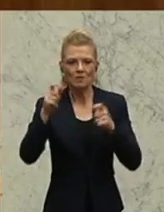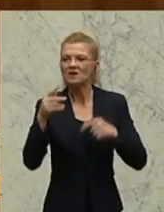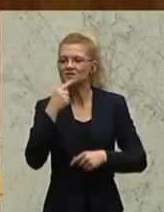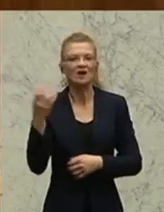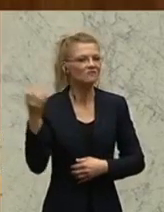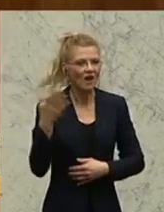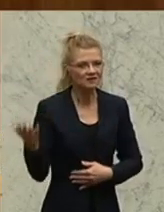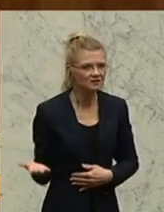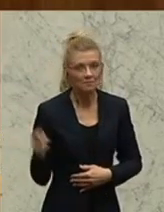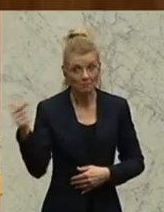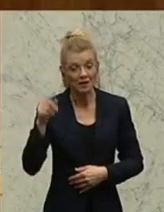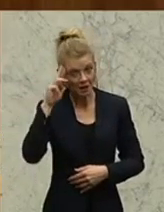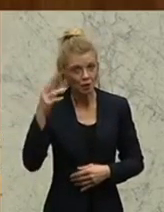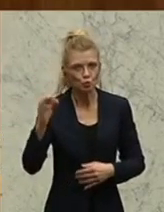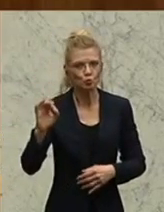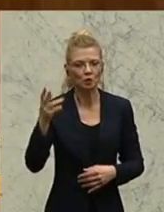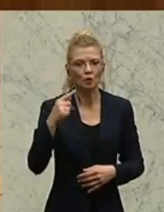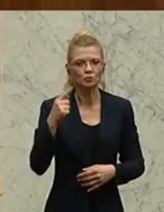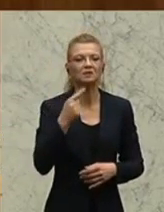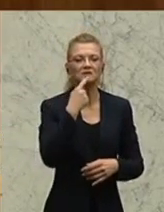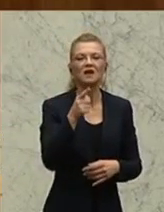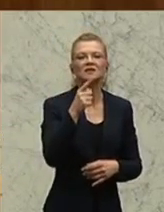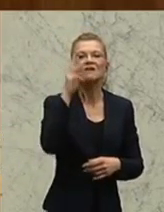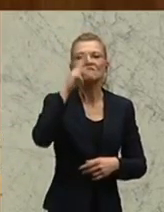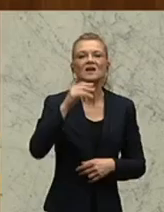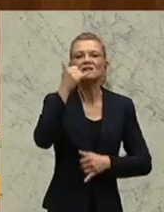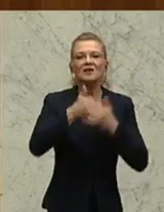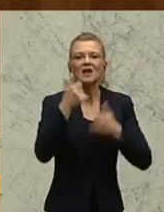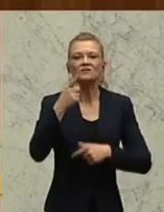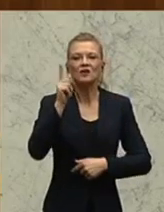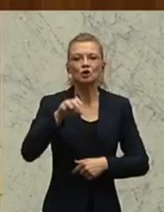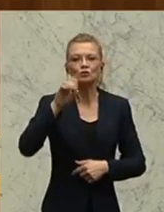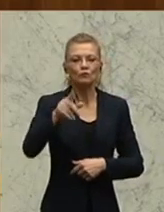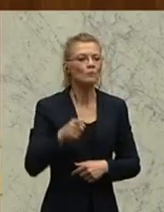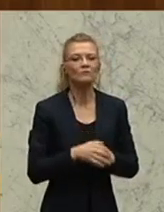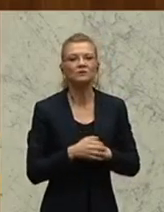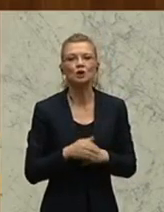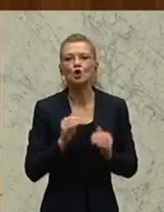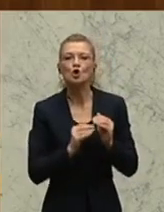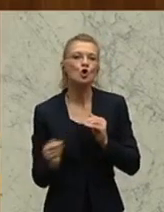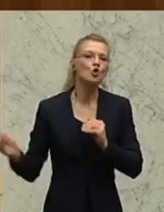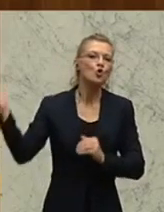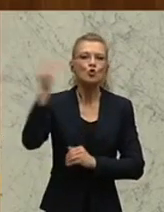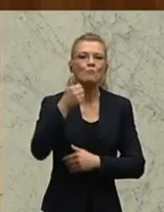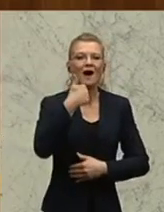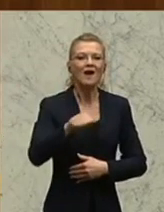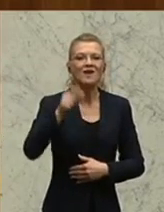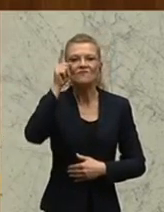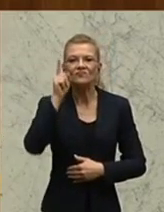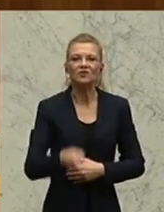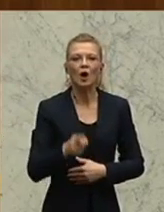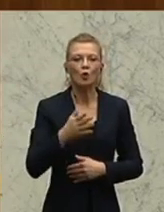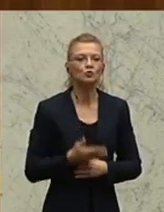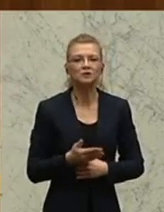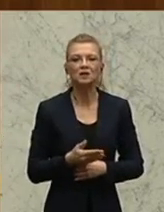im Jahr 2015 die unvorstellbare Anzahl von über 11.000 Wohnungen zu wenig